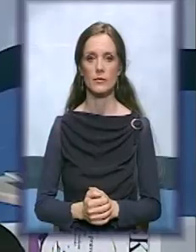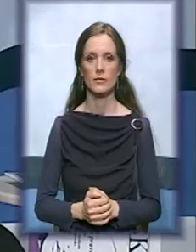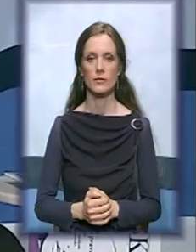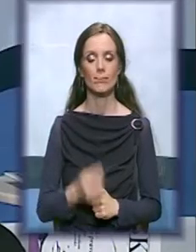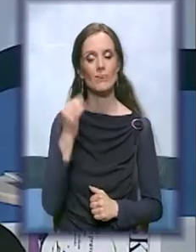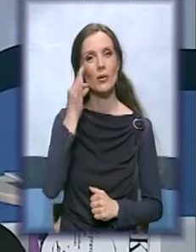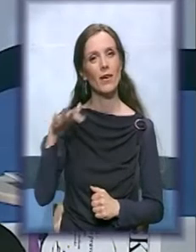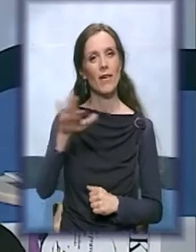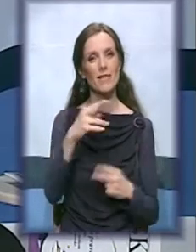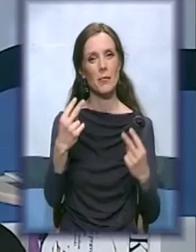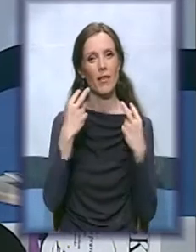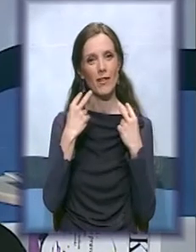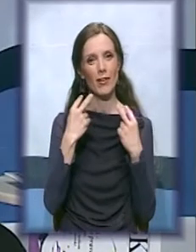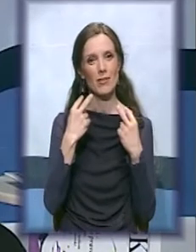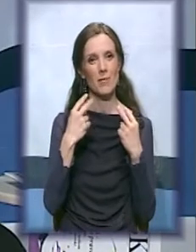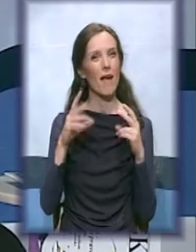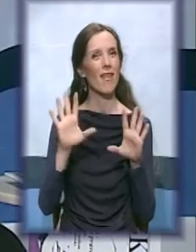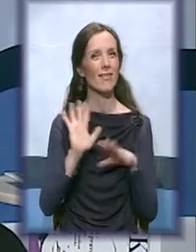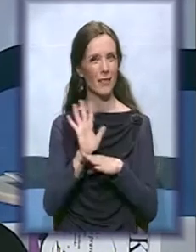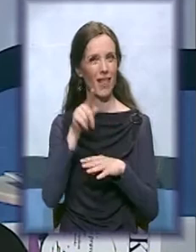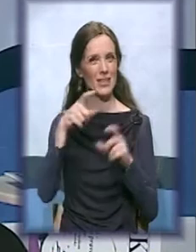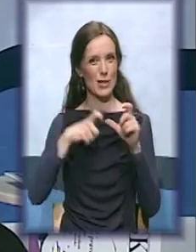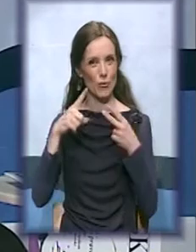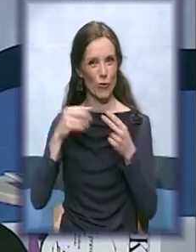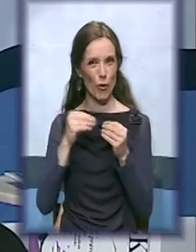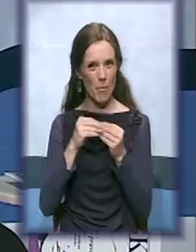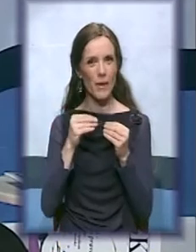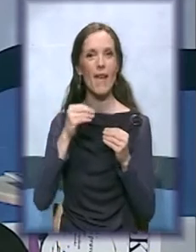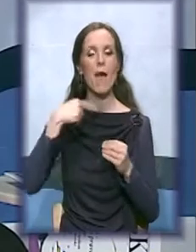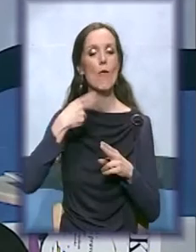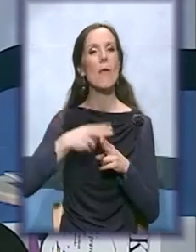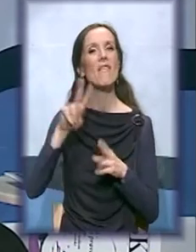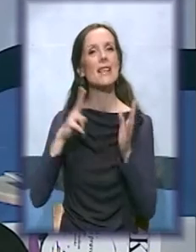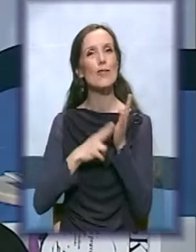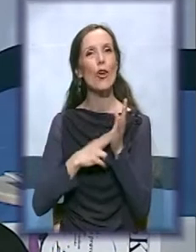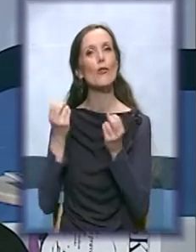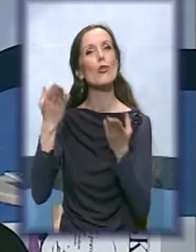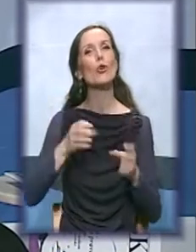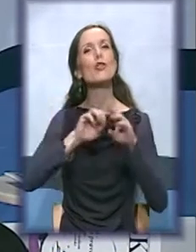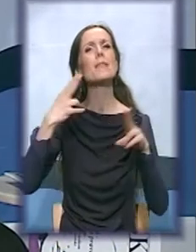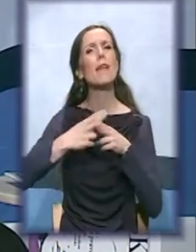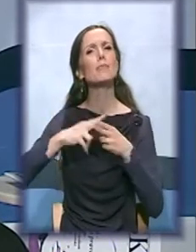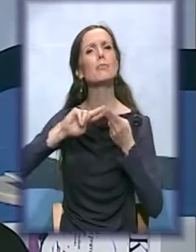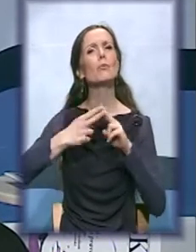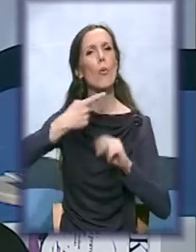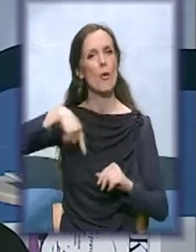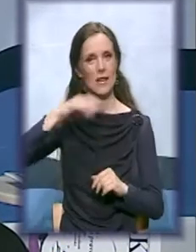Dobar dan svim gledalcima televiziji Studio B. Moje ime je Vesna Nestorović i dobrodošli u emisiju Pozite nas bolje.